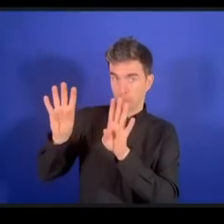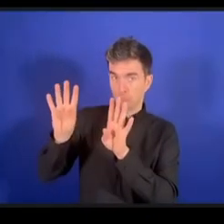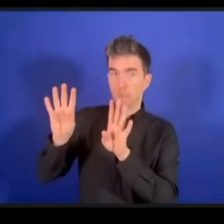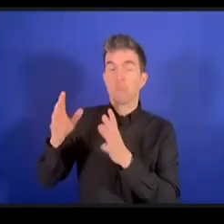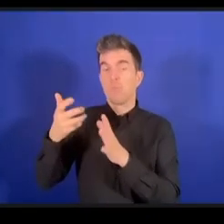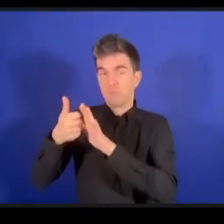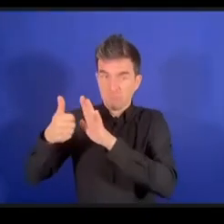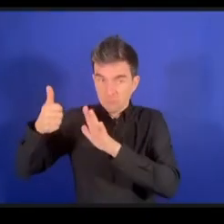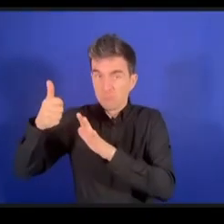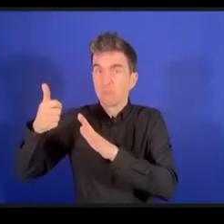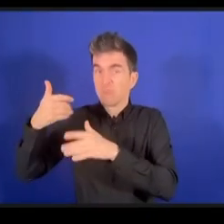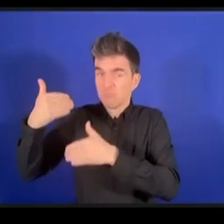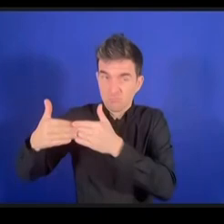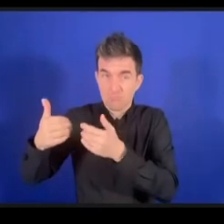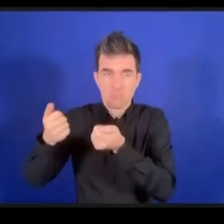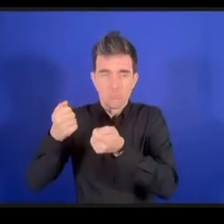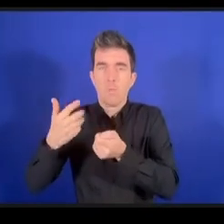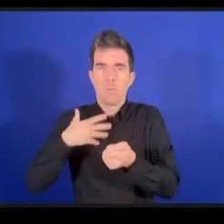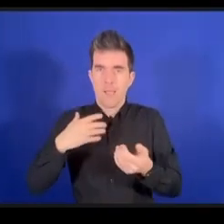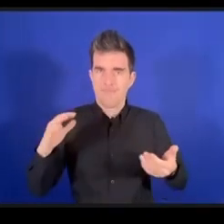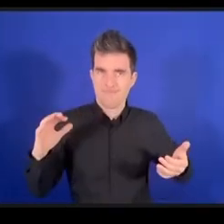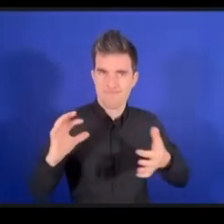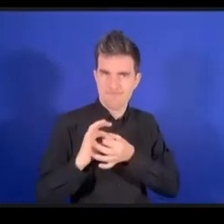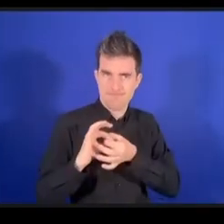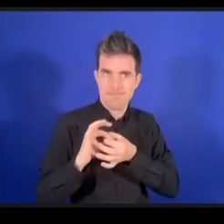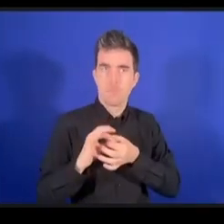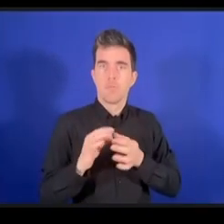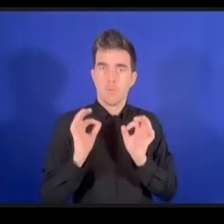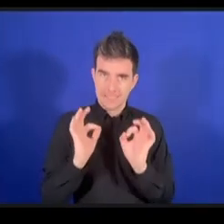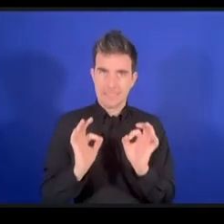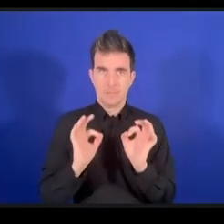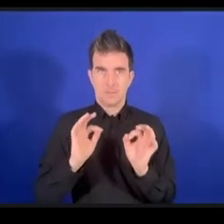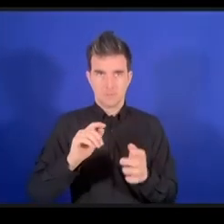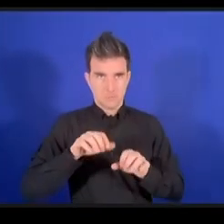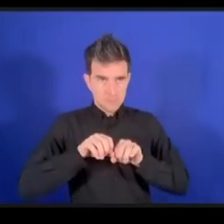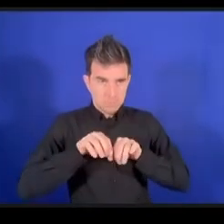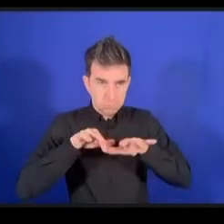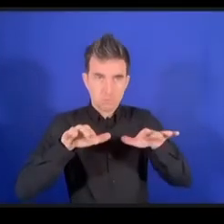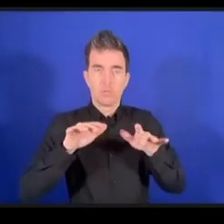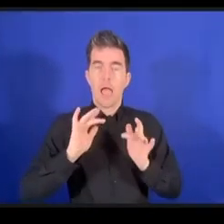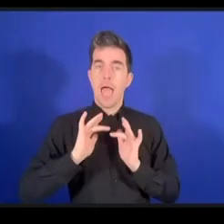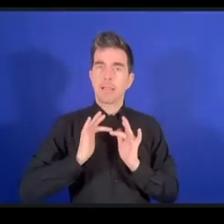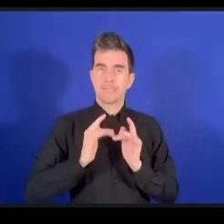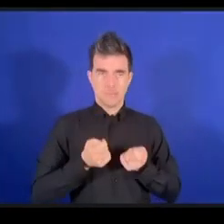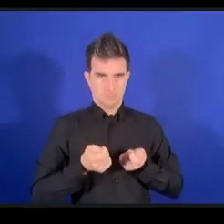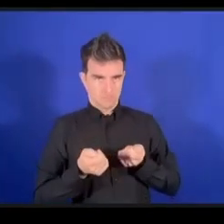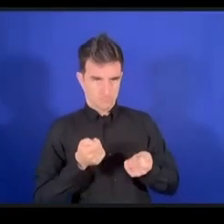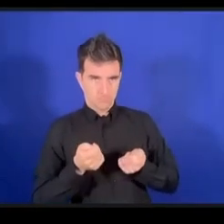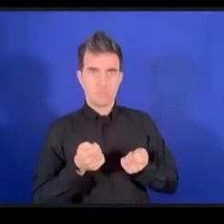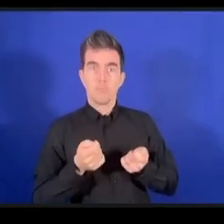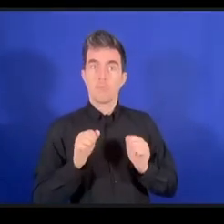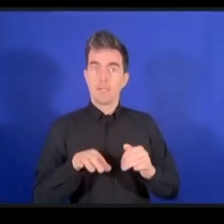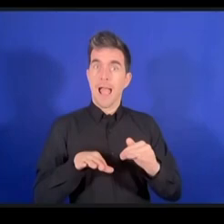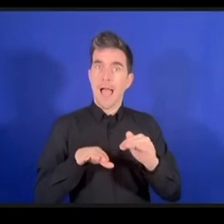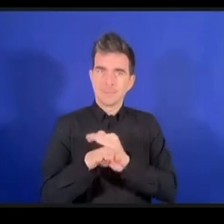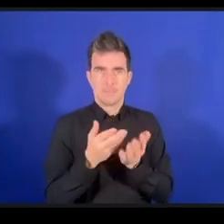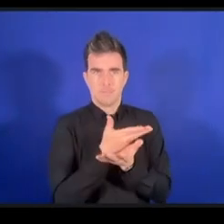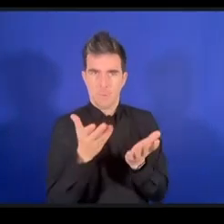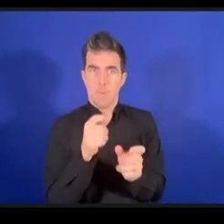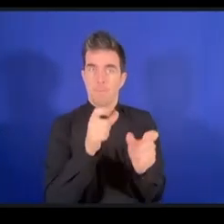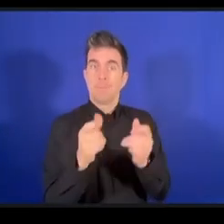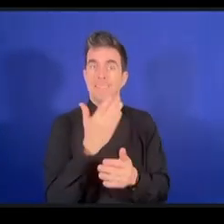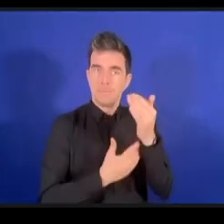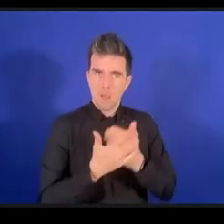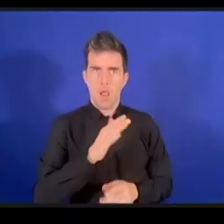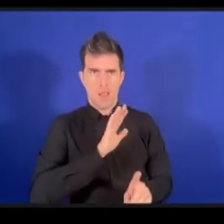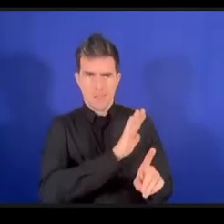آخره وحتى نتمكن من إسماع صوت المعاقين وهذا أمر ضروري أخيرا